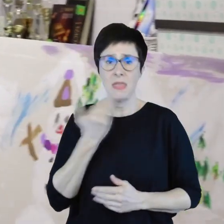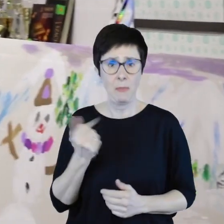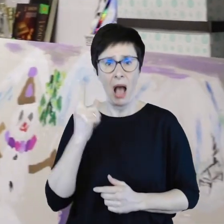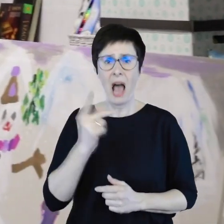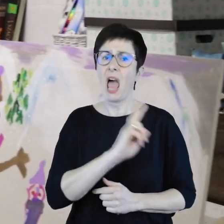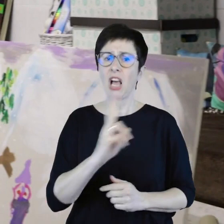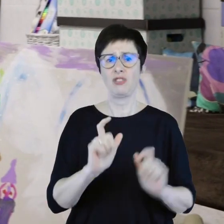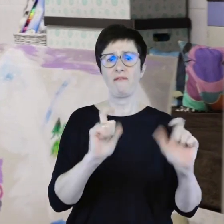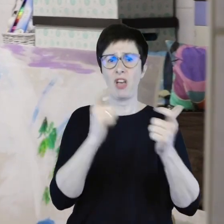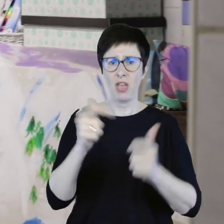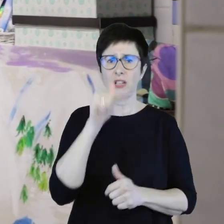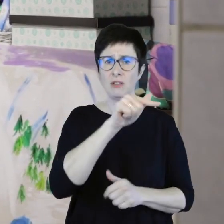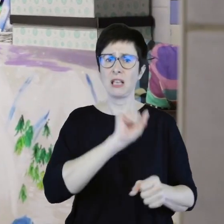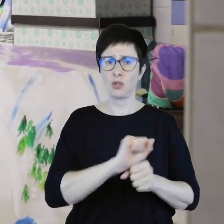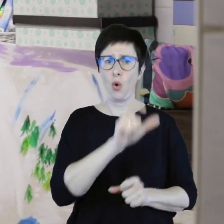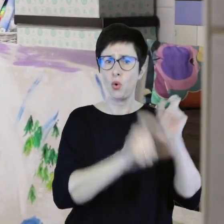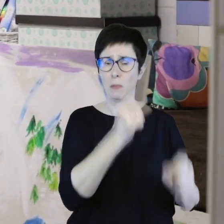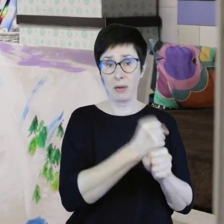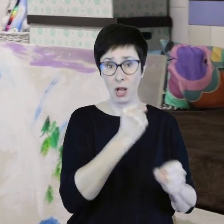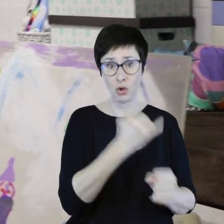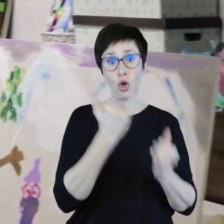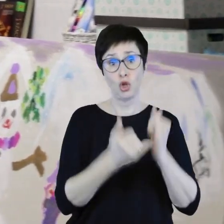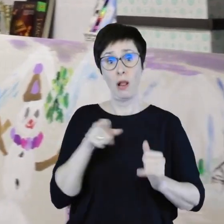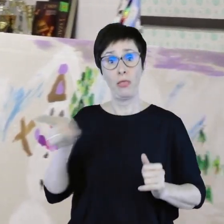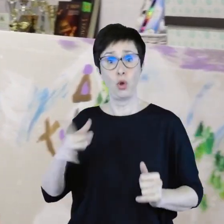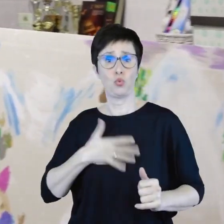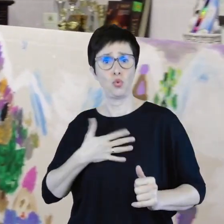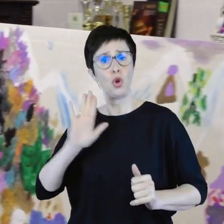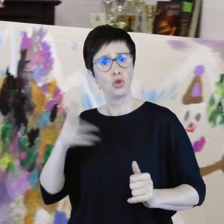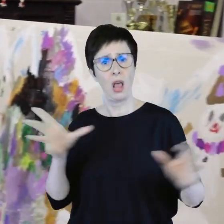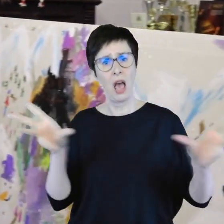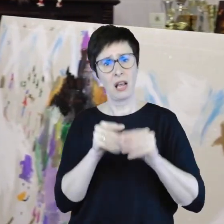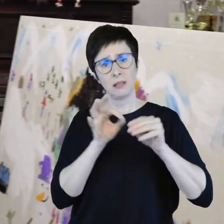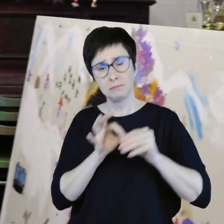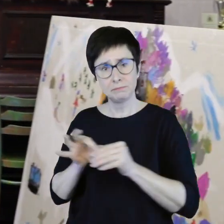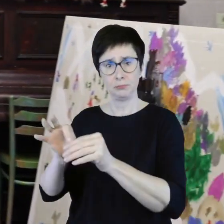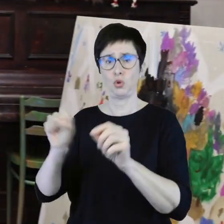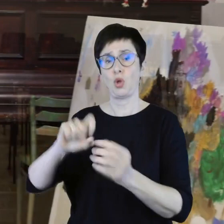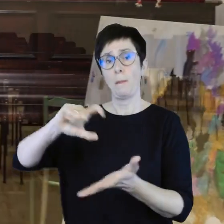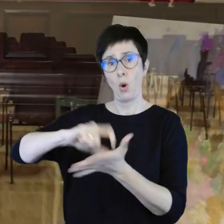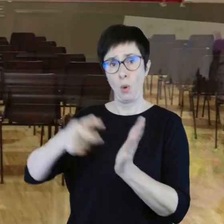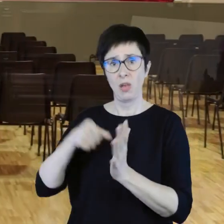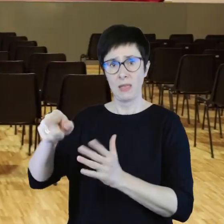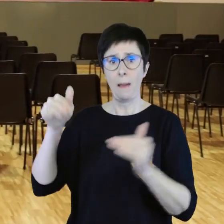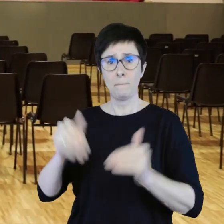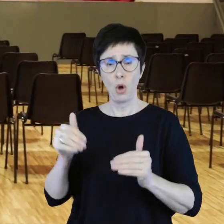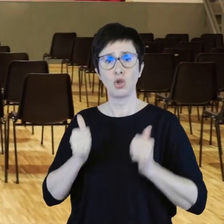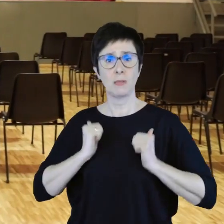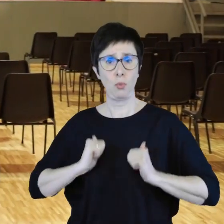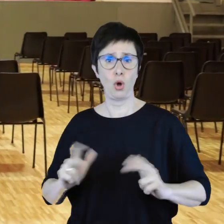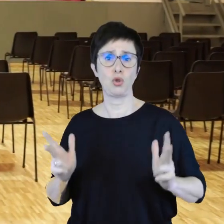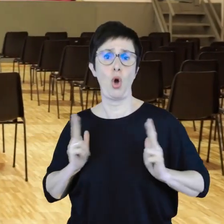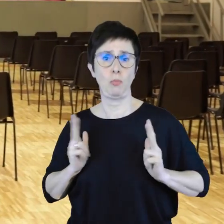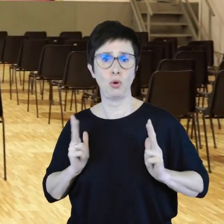na każdym wydarzeniu obecni są pracownicy, którzy w przypadku Twojego złego samopoczucia skierują Cię do komfortowego pomieszczenia, w którym